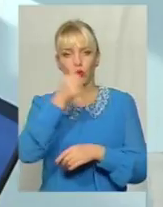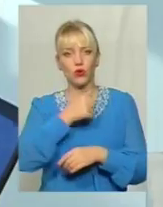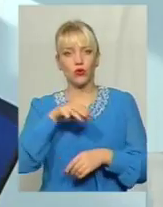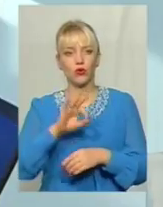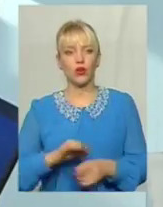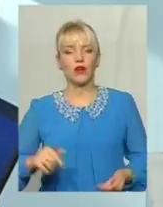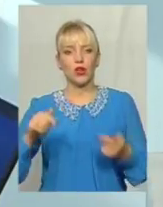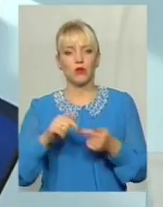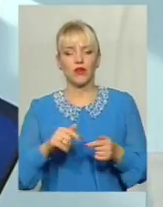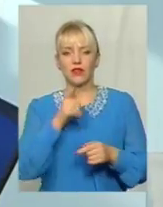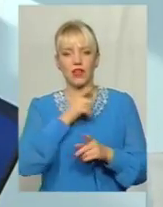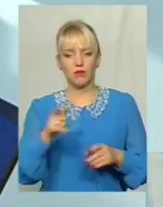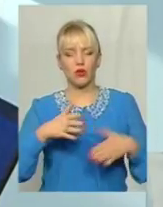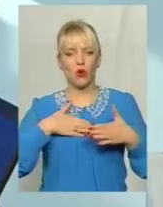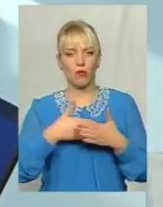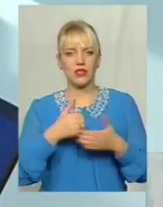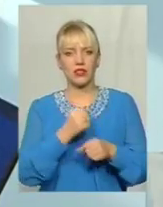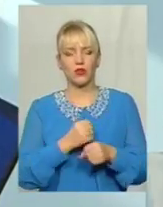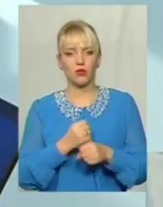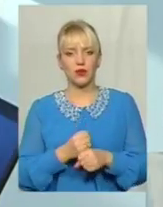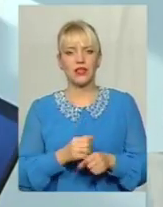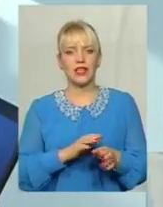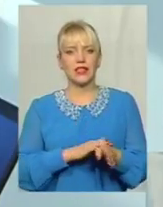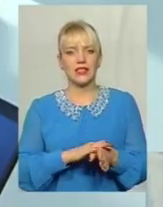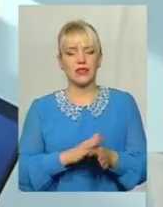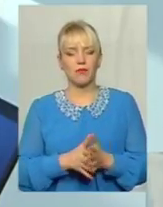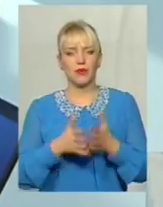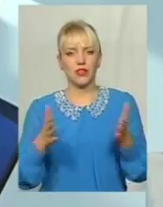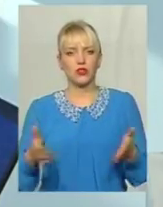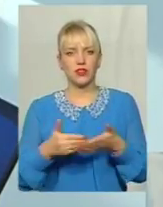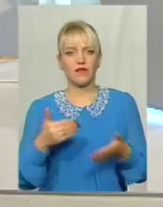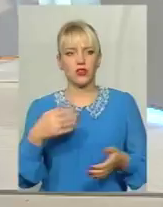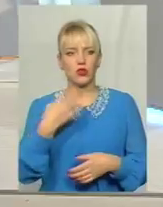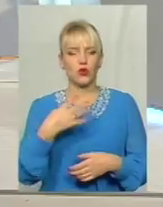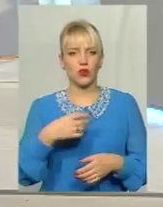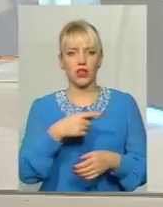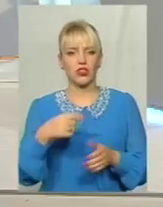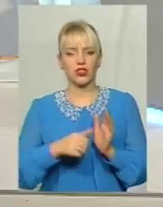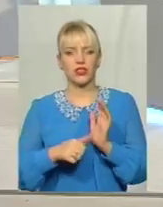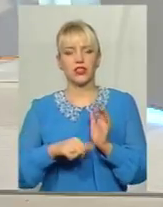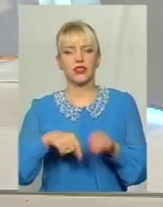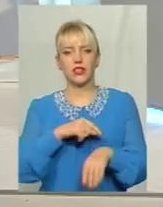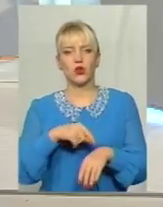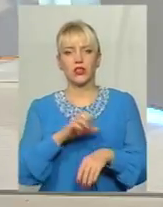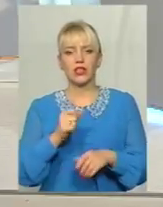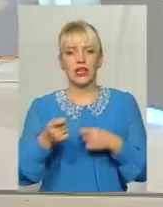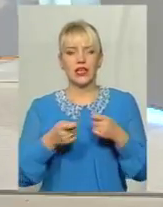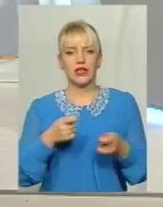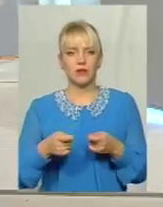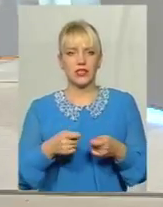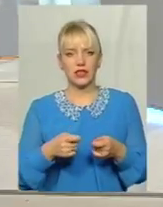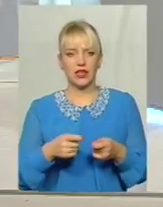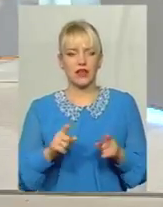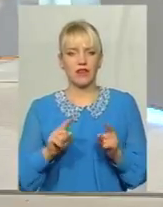відповідно, термін громадських робіт збільшується від 40 до 60 годин і адміністративний арешт до